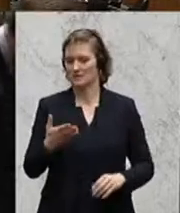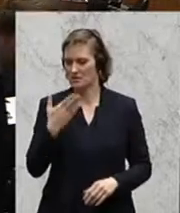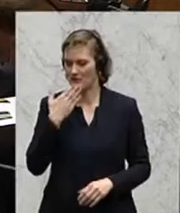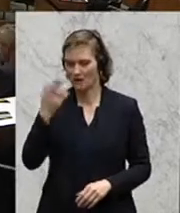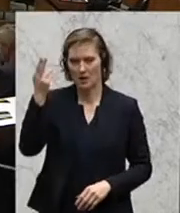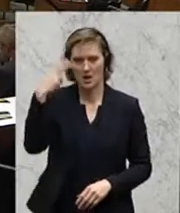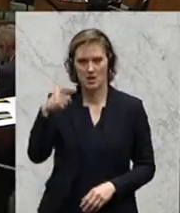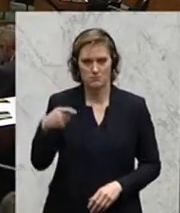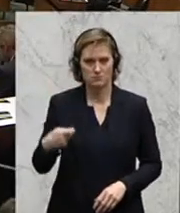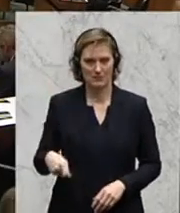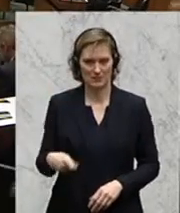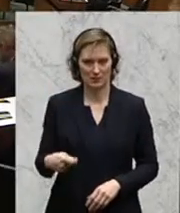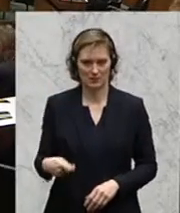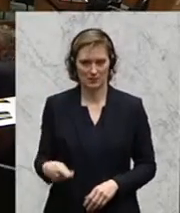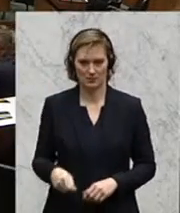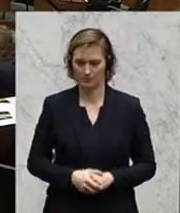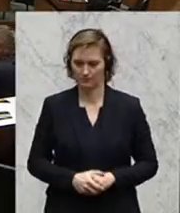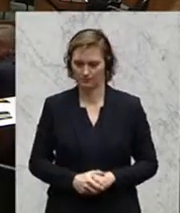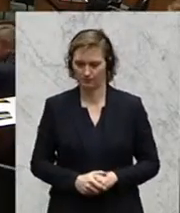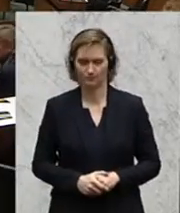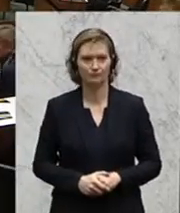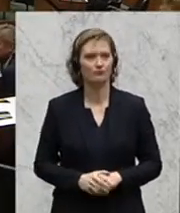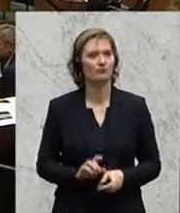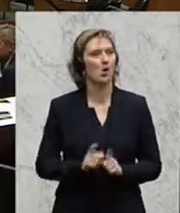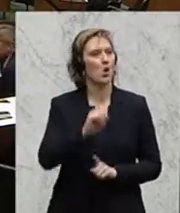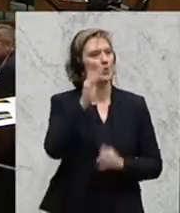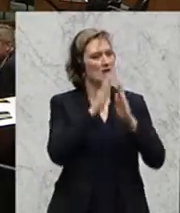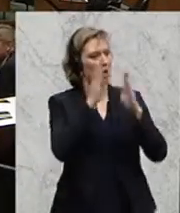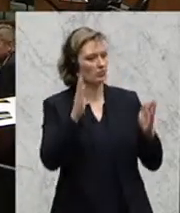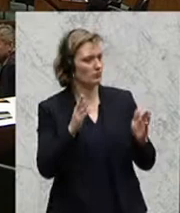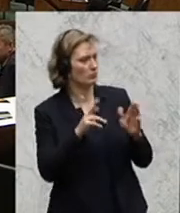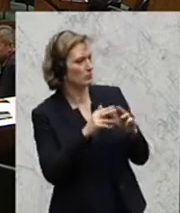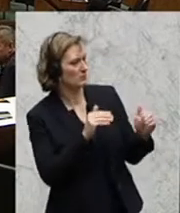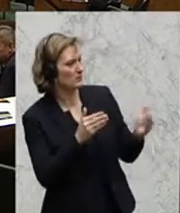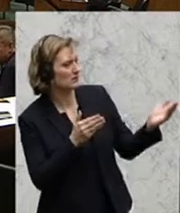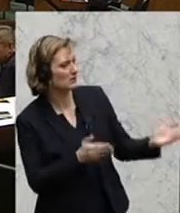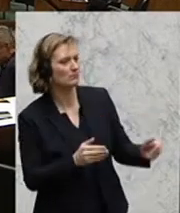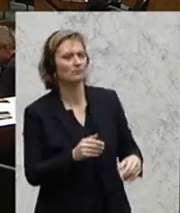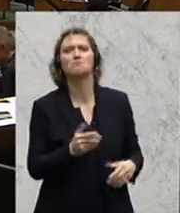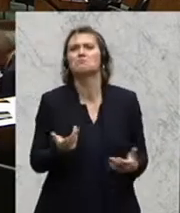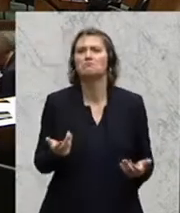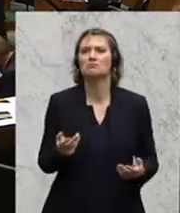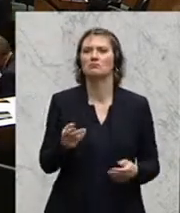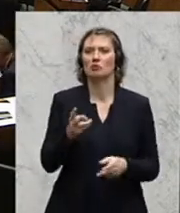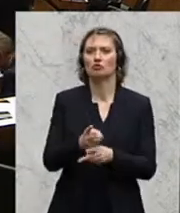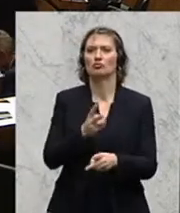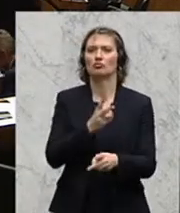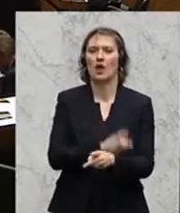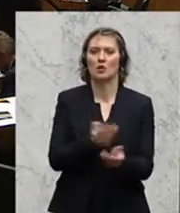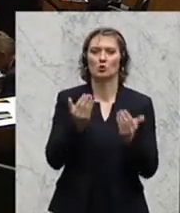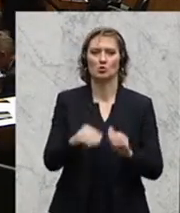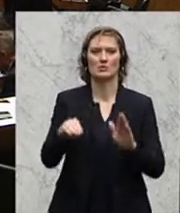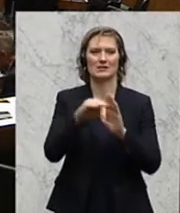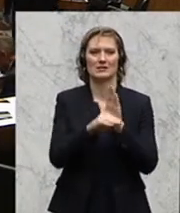Wort ist Gernot Darmann von der FPÖ. Ja, es ist den im polizeilichen Staatsschutzgesetz